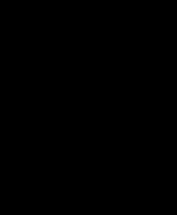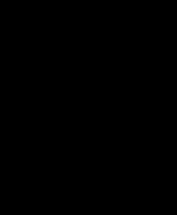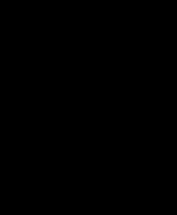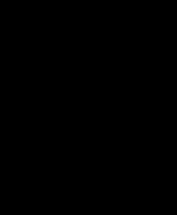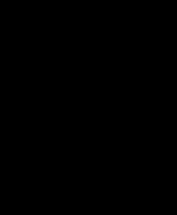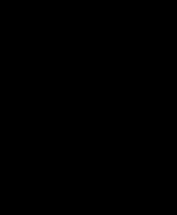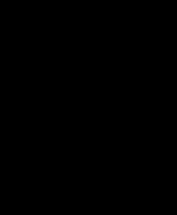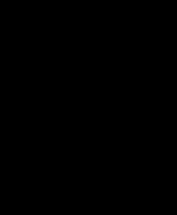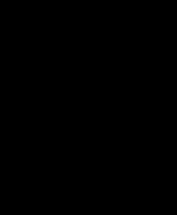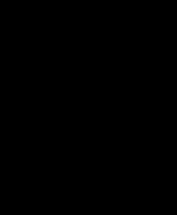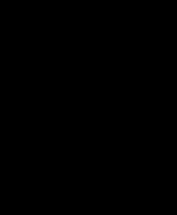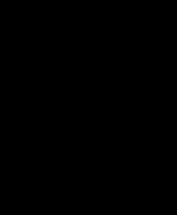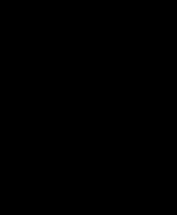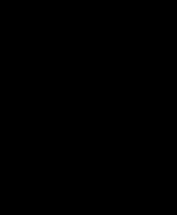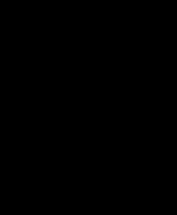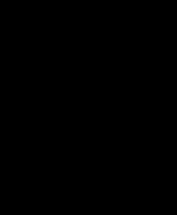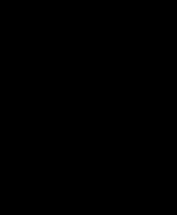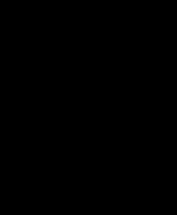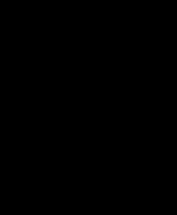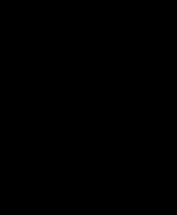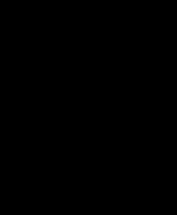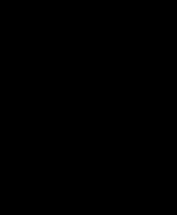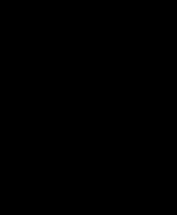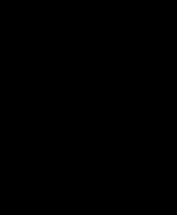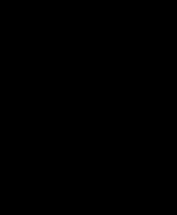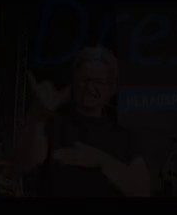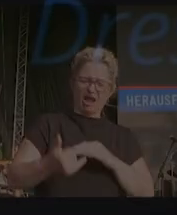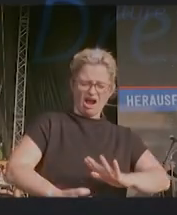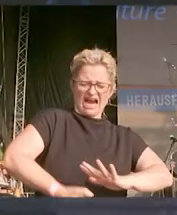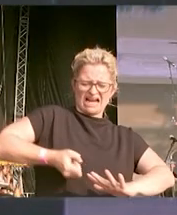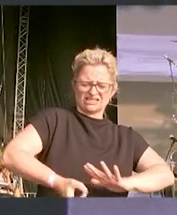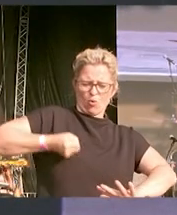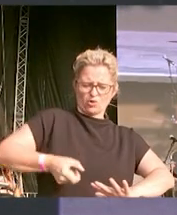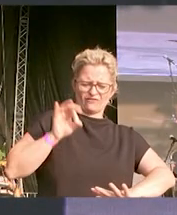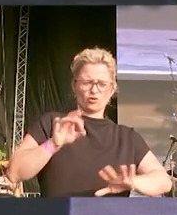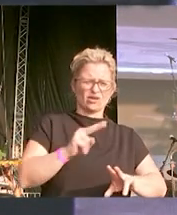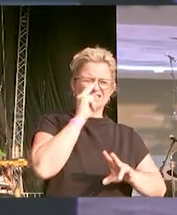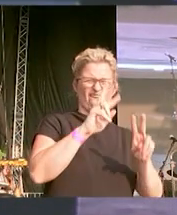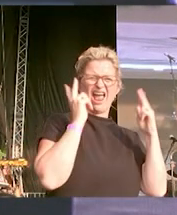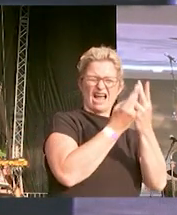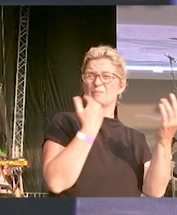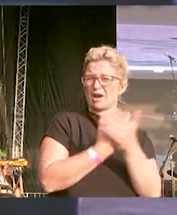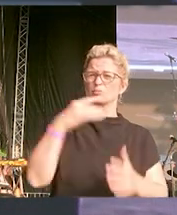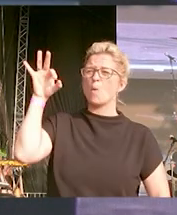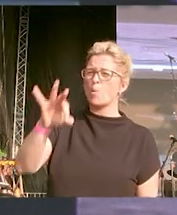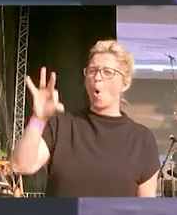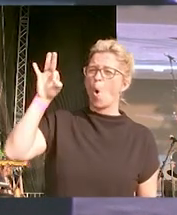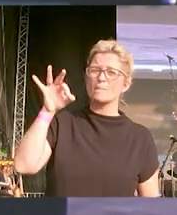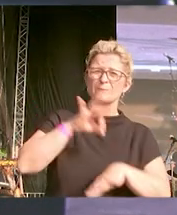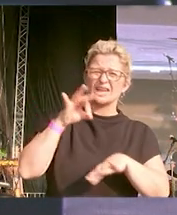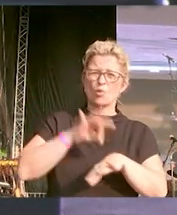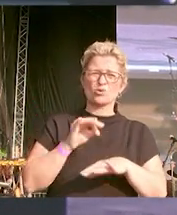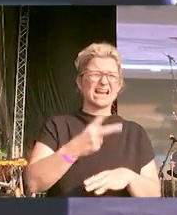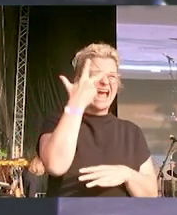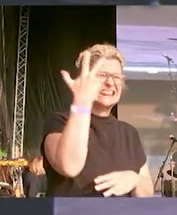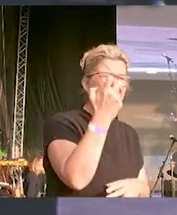wir jedes Jahr die Ressourcen von fast zwei Erden verbrauchen. Weil wir pro Minute die Fläche von 30